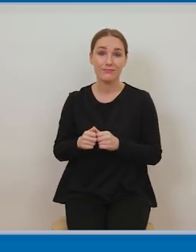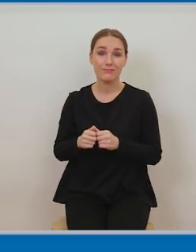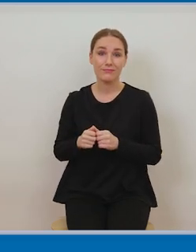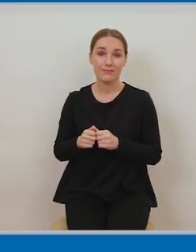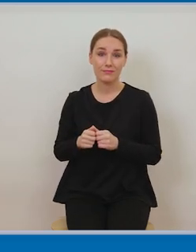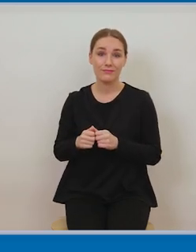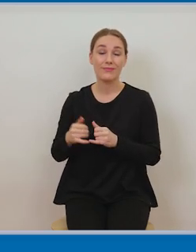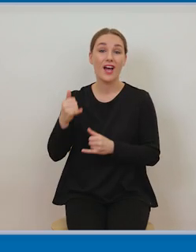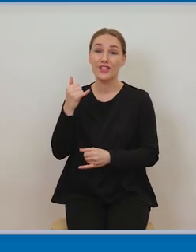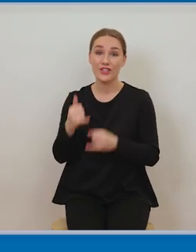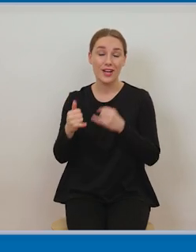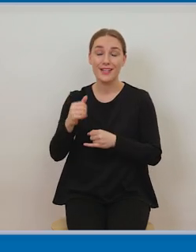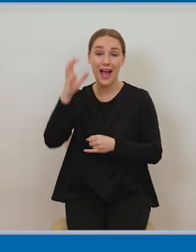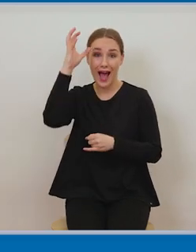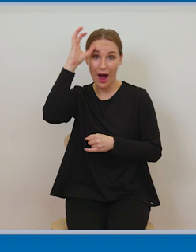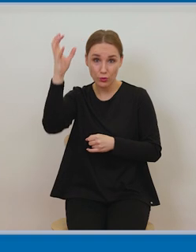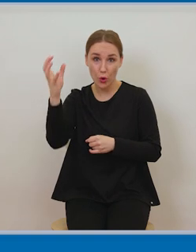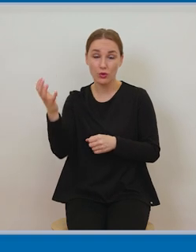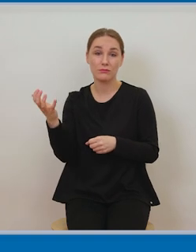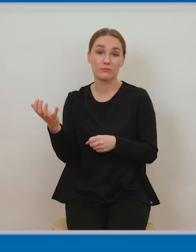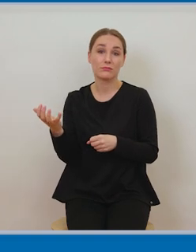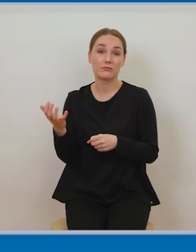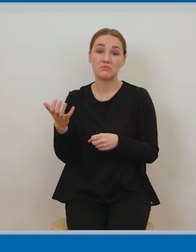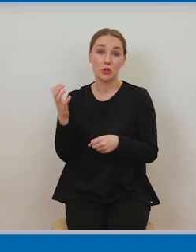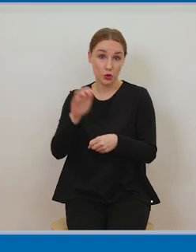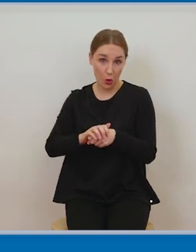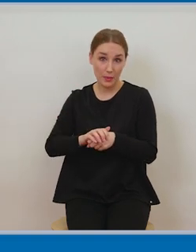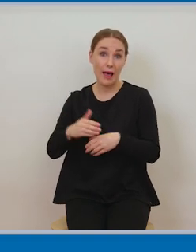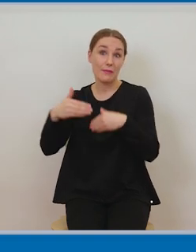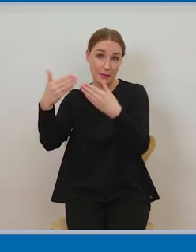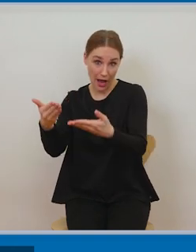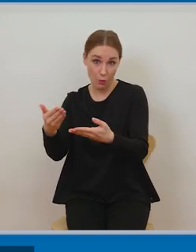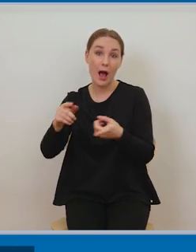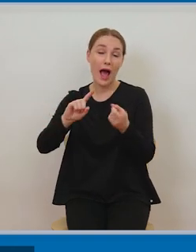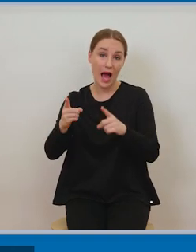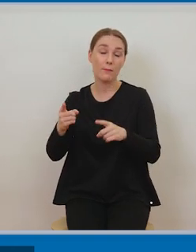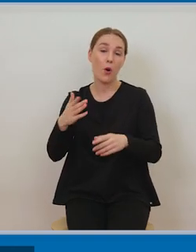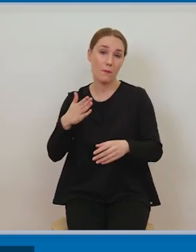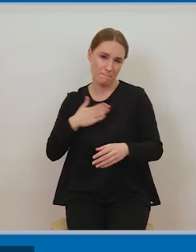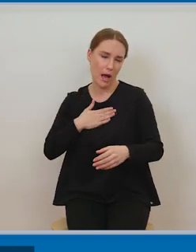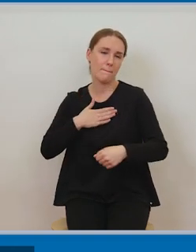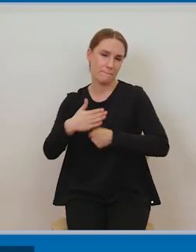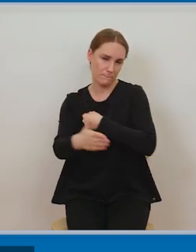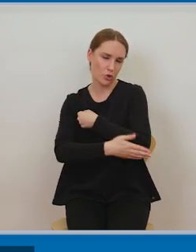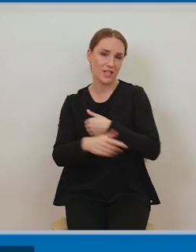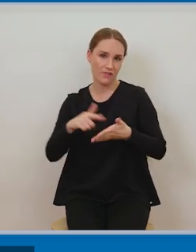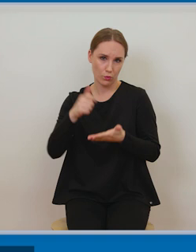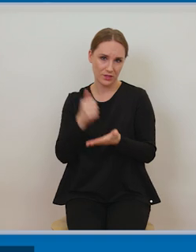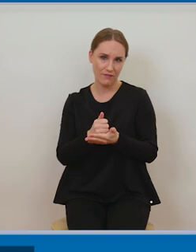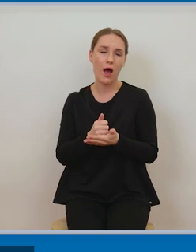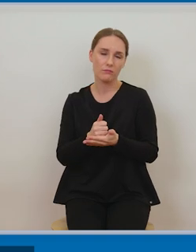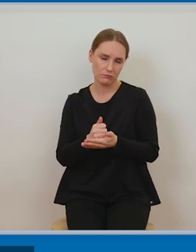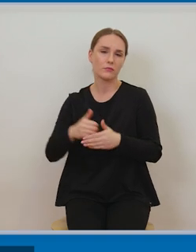na korzystanie, albo mamy podstawę ustawową, tylko w takich sytuacjach z autorskich praw majątkowych można